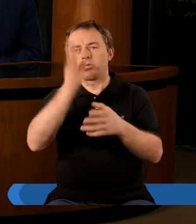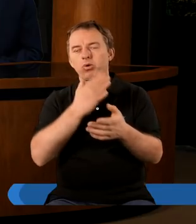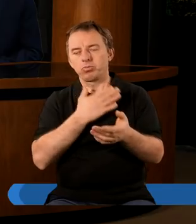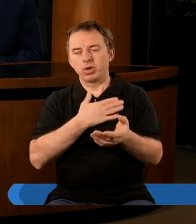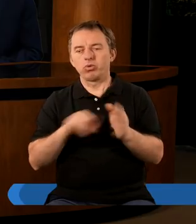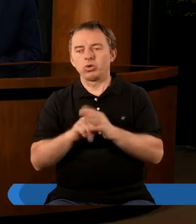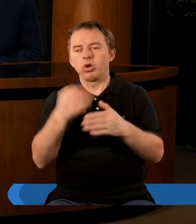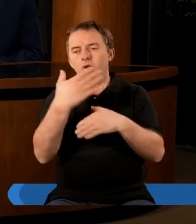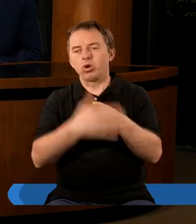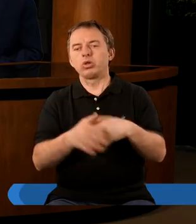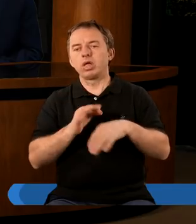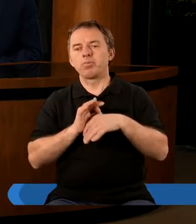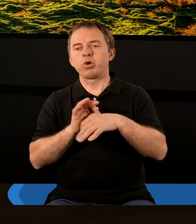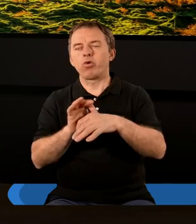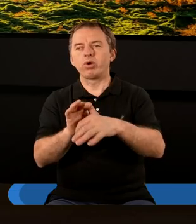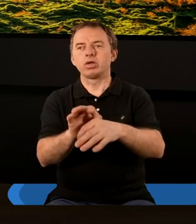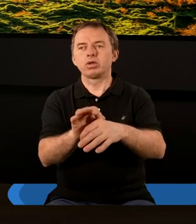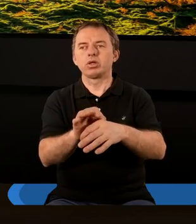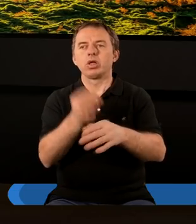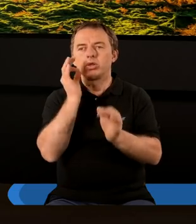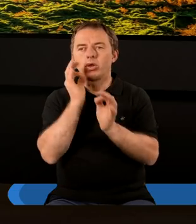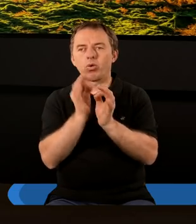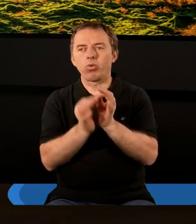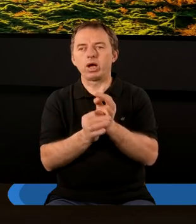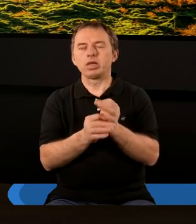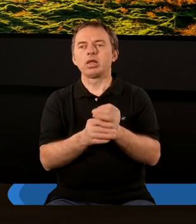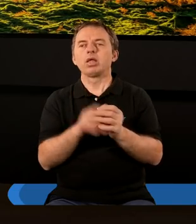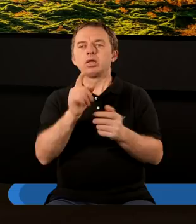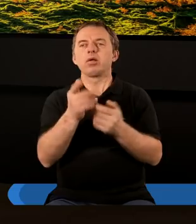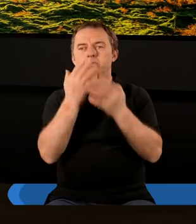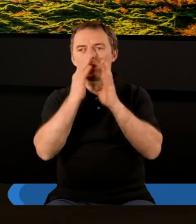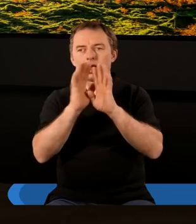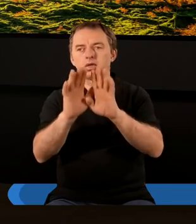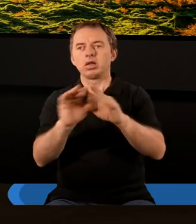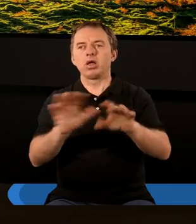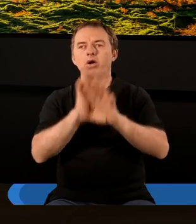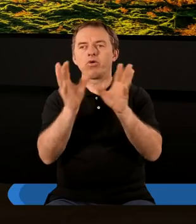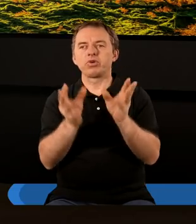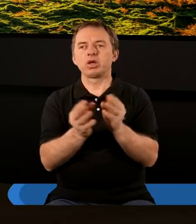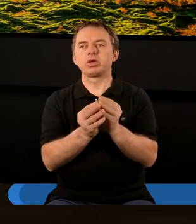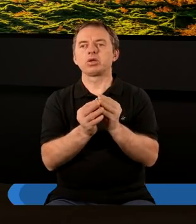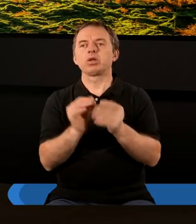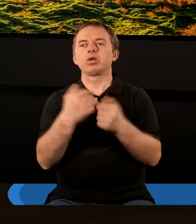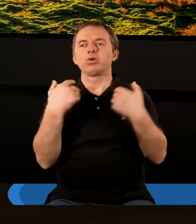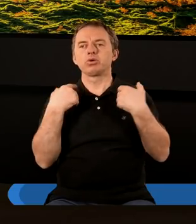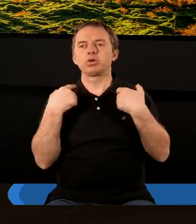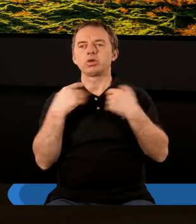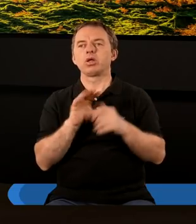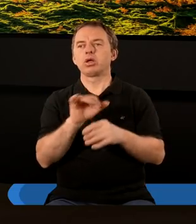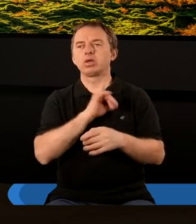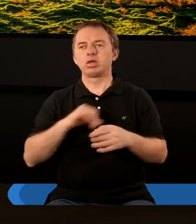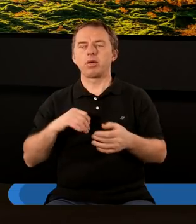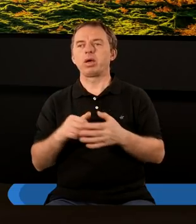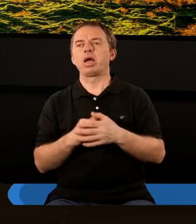początku do końca prowadzić i dokładnie tę prawdę o wszystkim, co jest na świecie i o nas